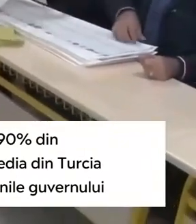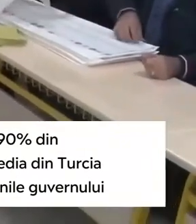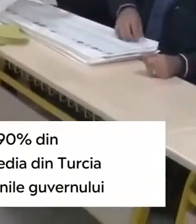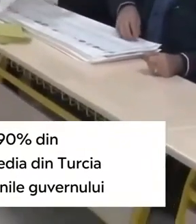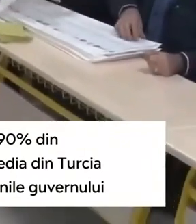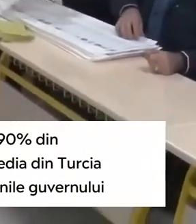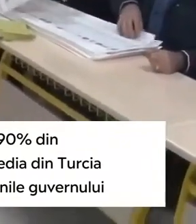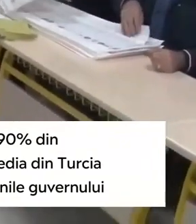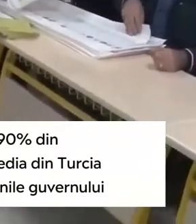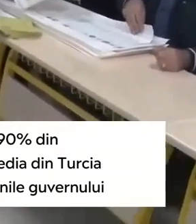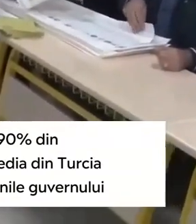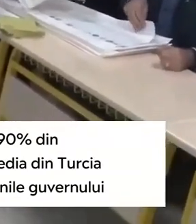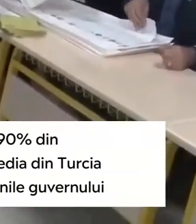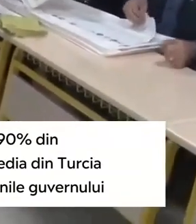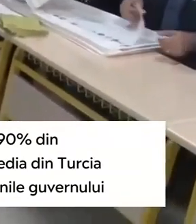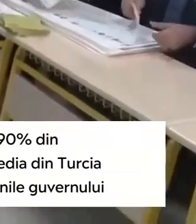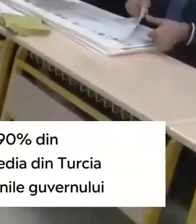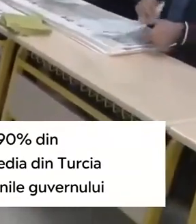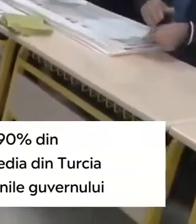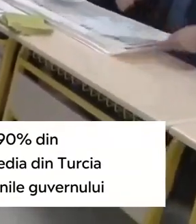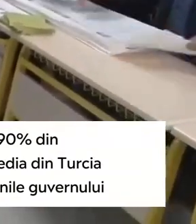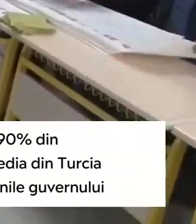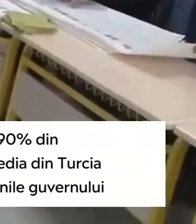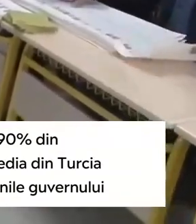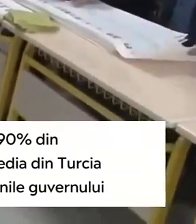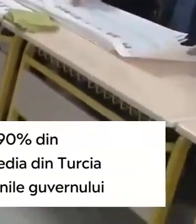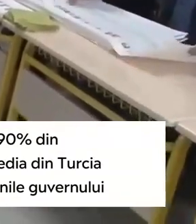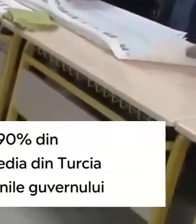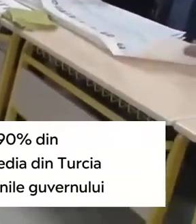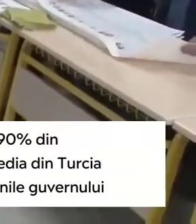Să ne vedem la următoarea mea rețetă.